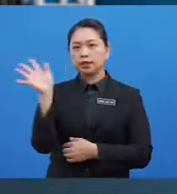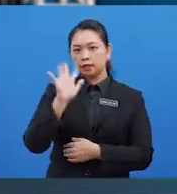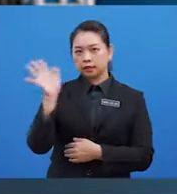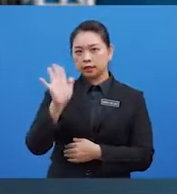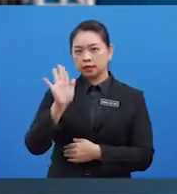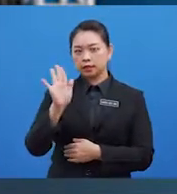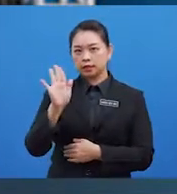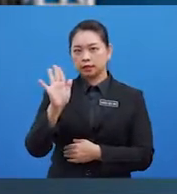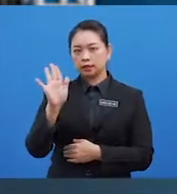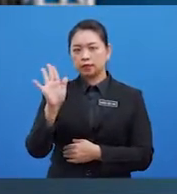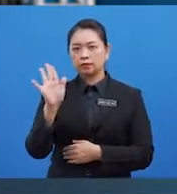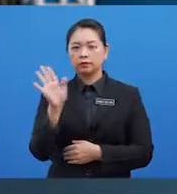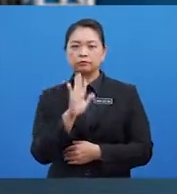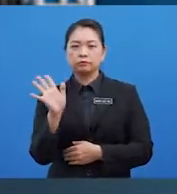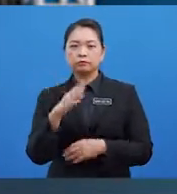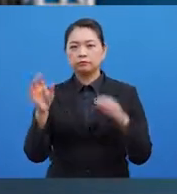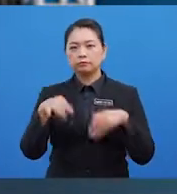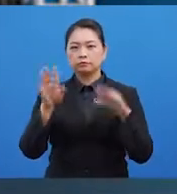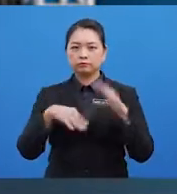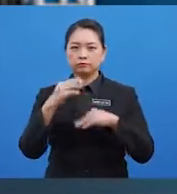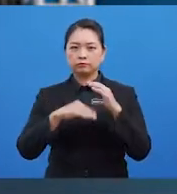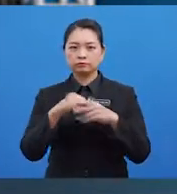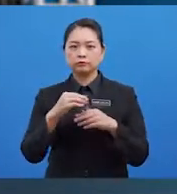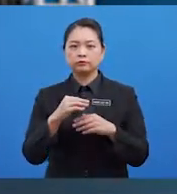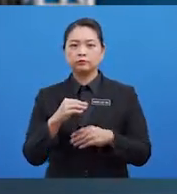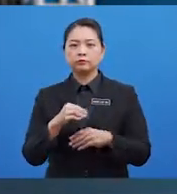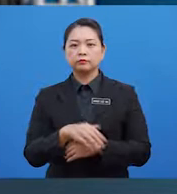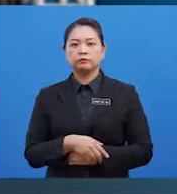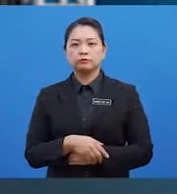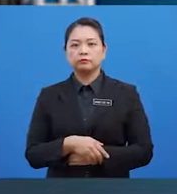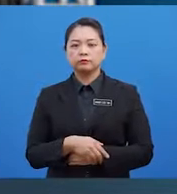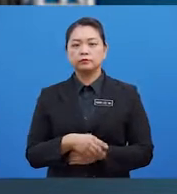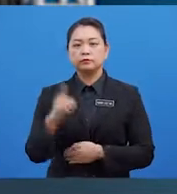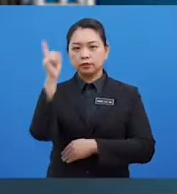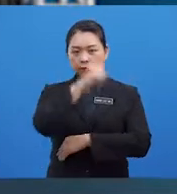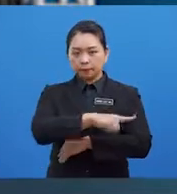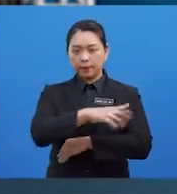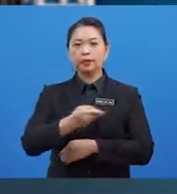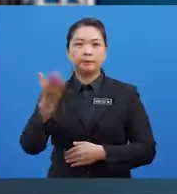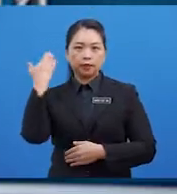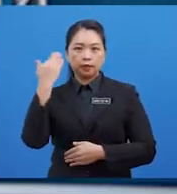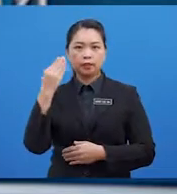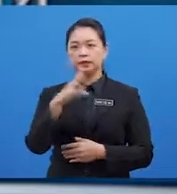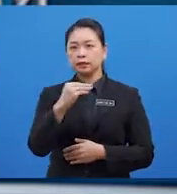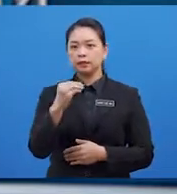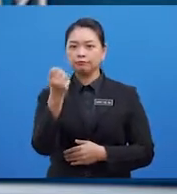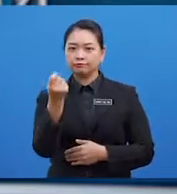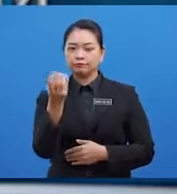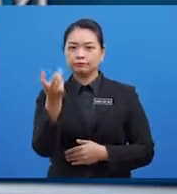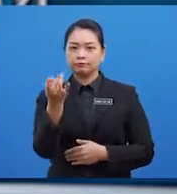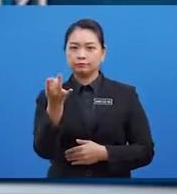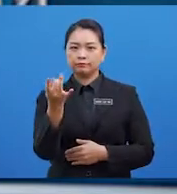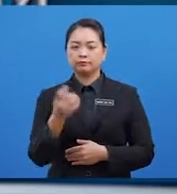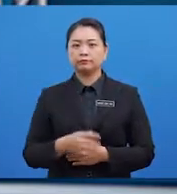Menggoyangkan Tangan Dan Lutut Kehadapan Dan Kebelakang Serta Melentikkan Jari Pergerakan